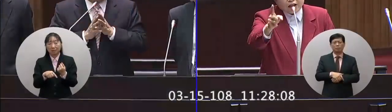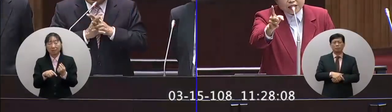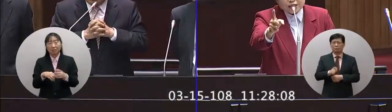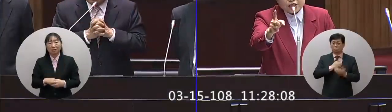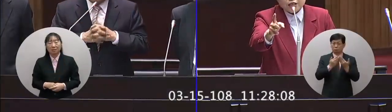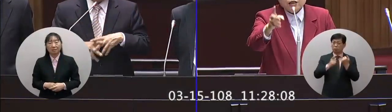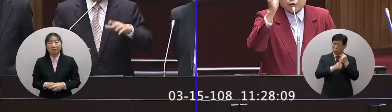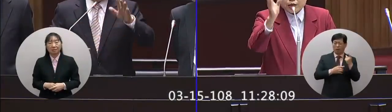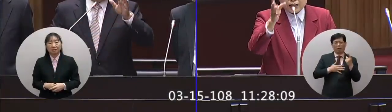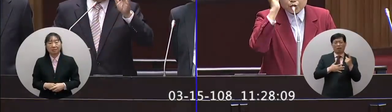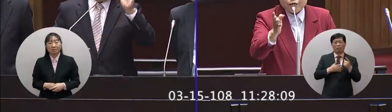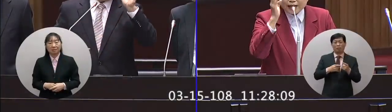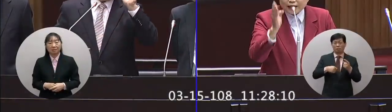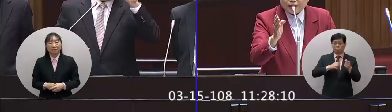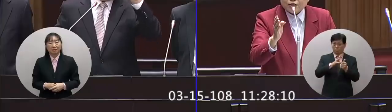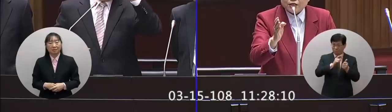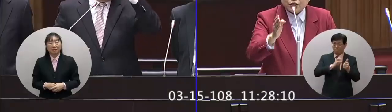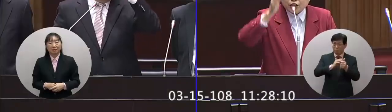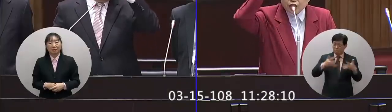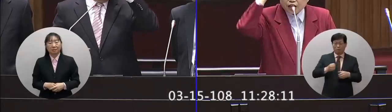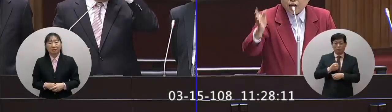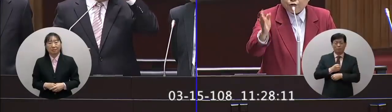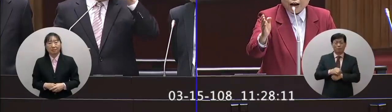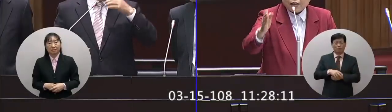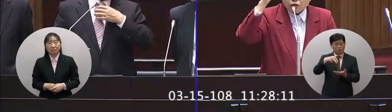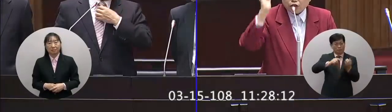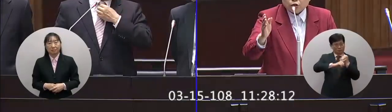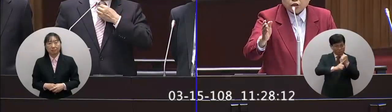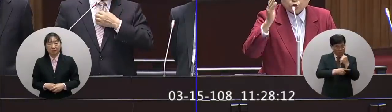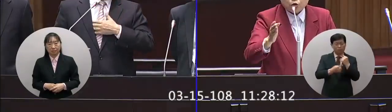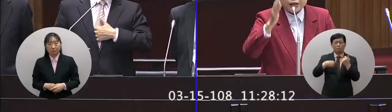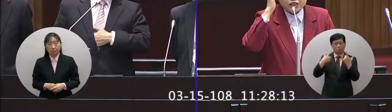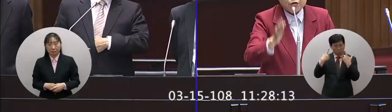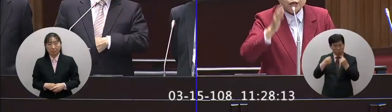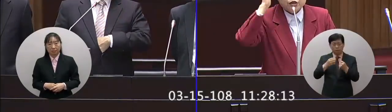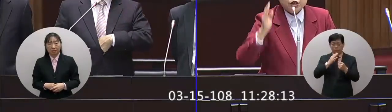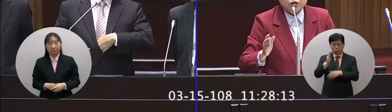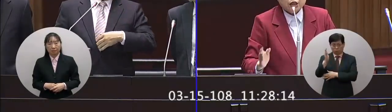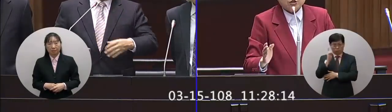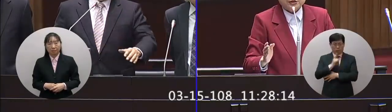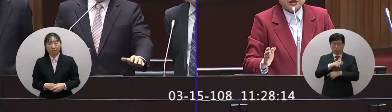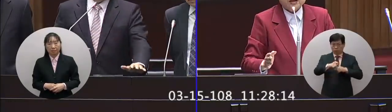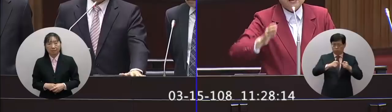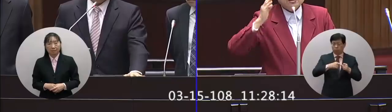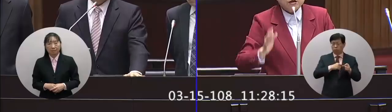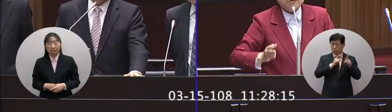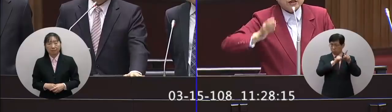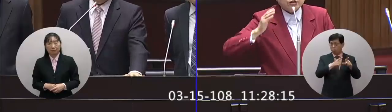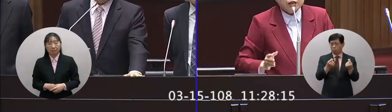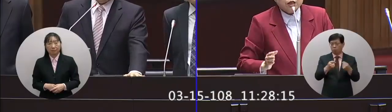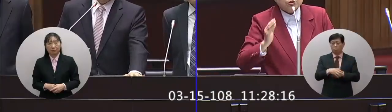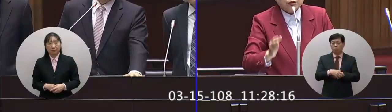學法還知道一件事情院長你學法應該知道一件事情立法就是作為政府的政策的準則